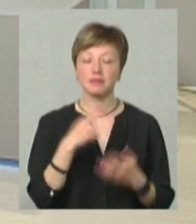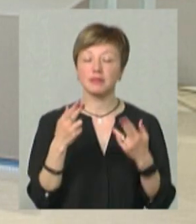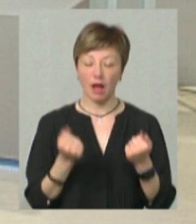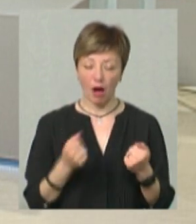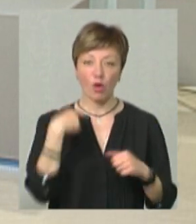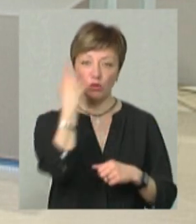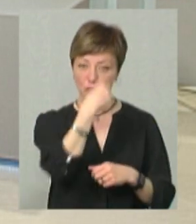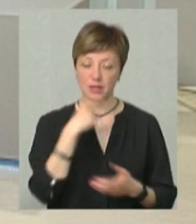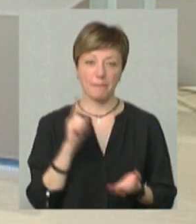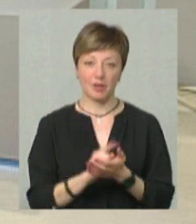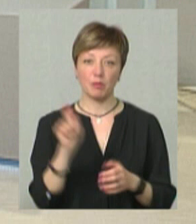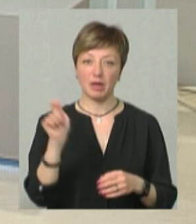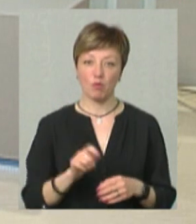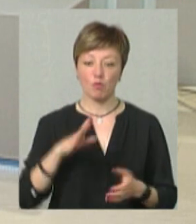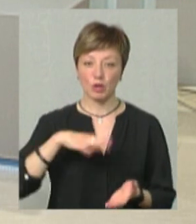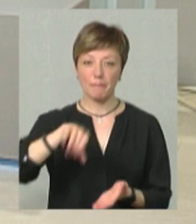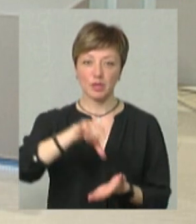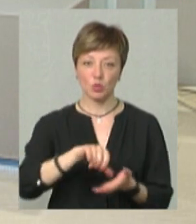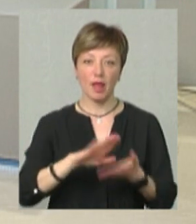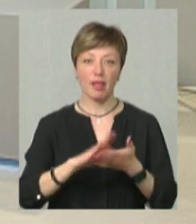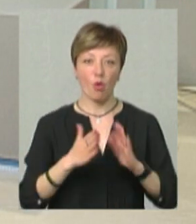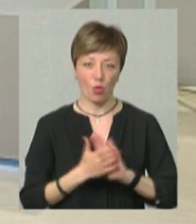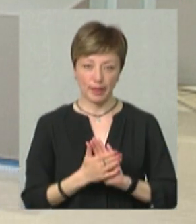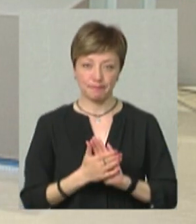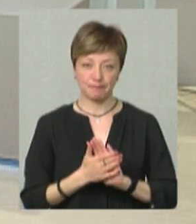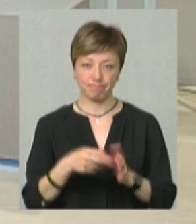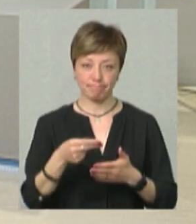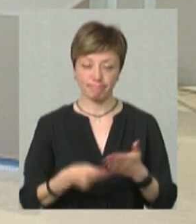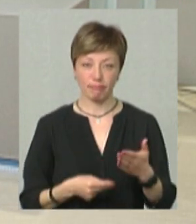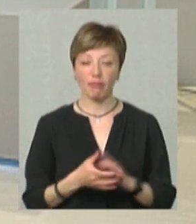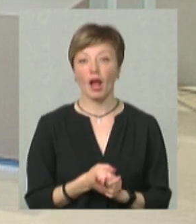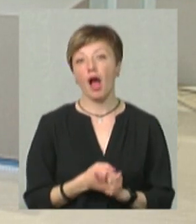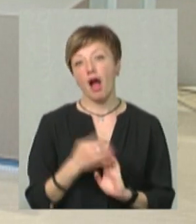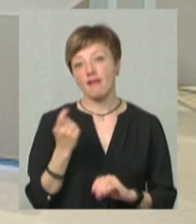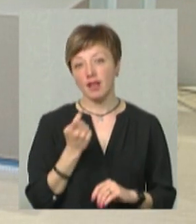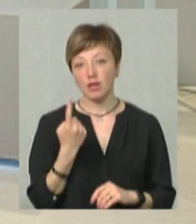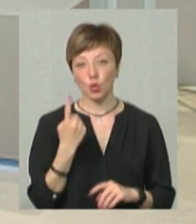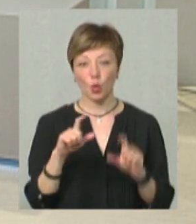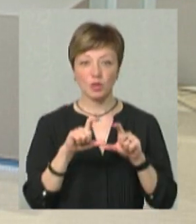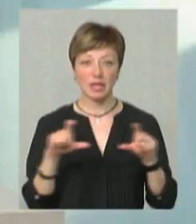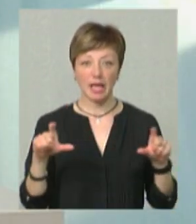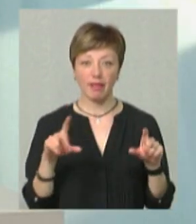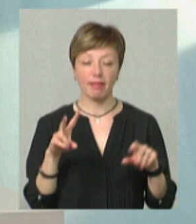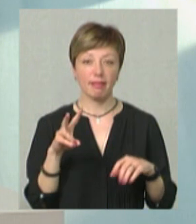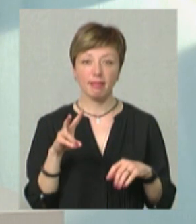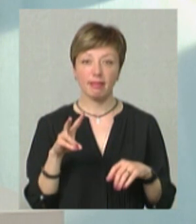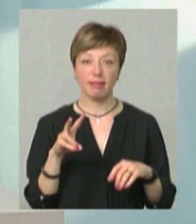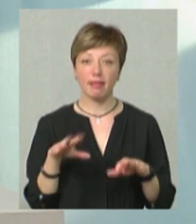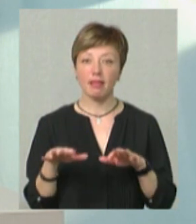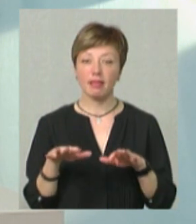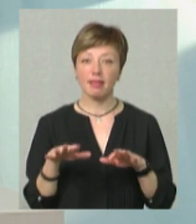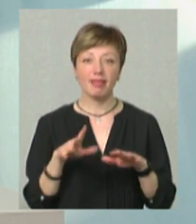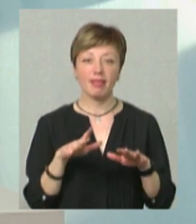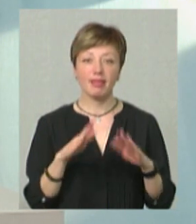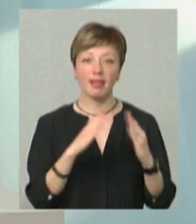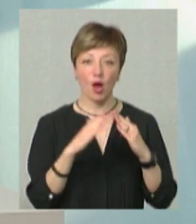вона особисто повинна приїхати і бути присутня на угоді. Власник одного із агентств нерухомості Хмельницького